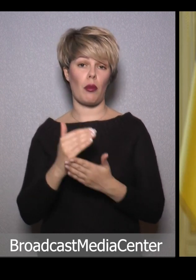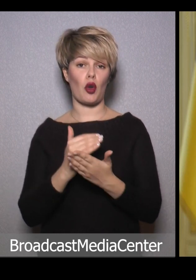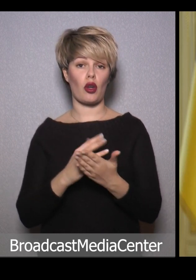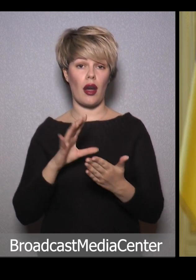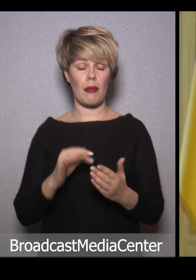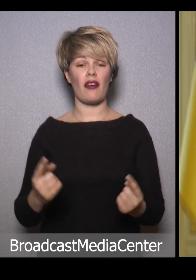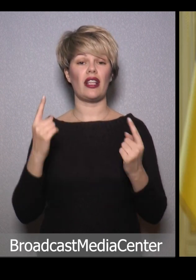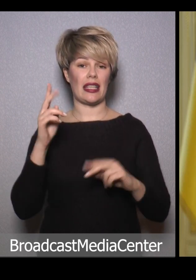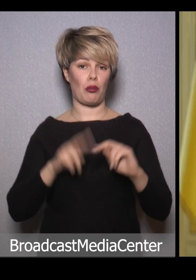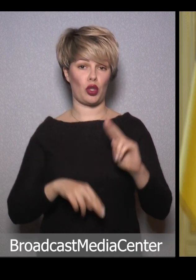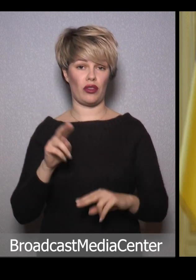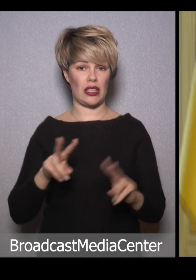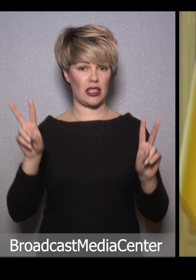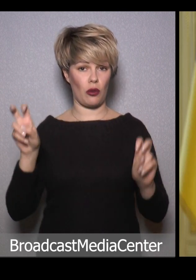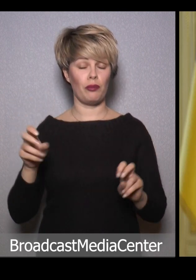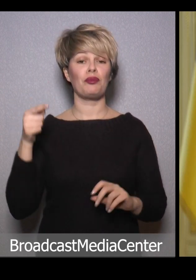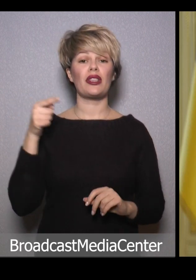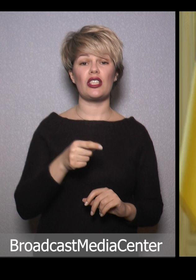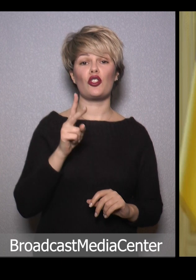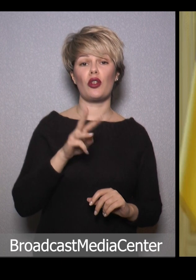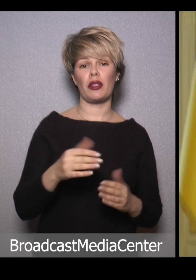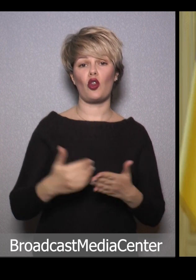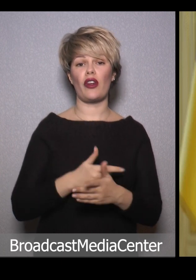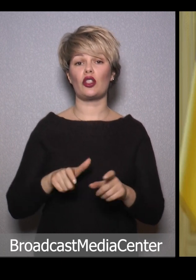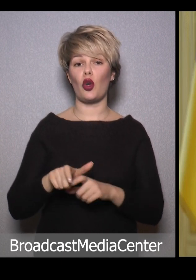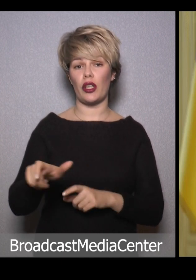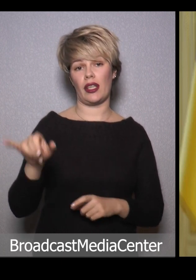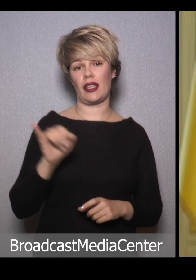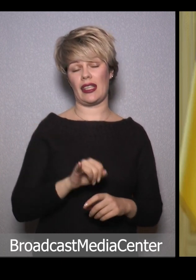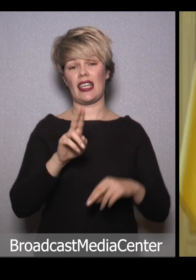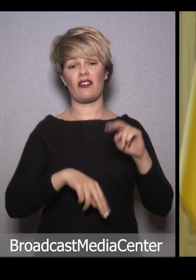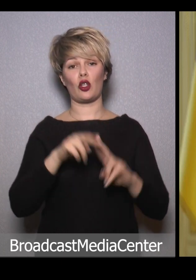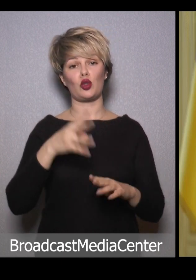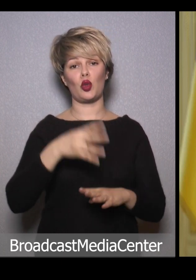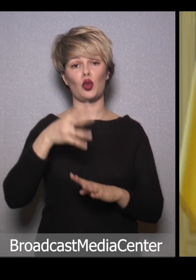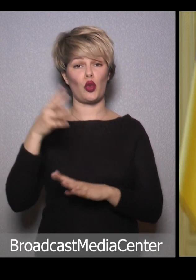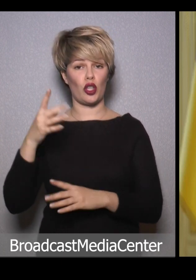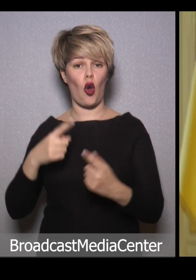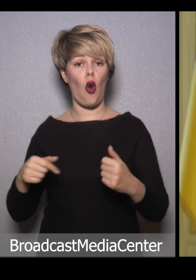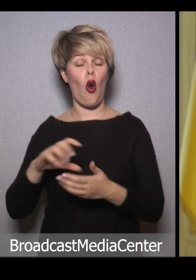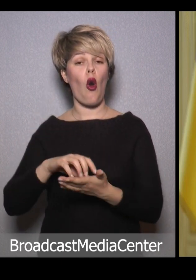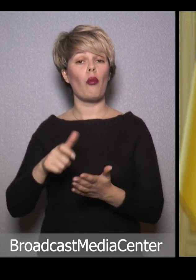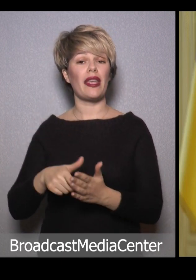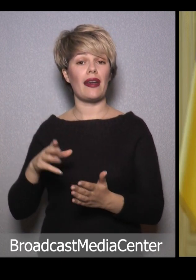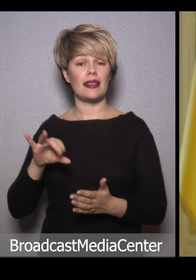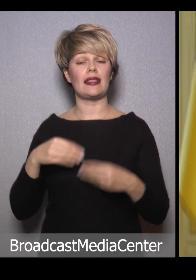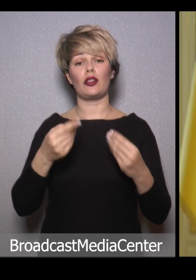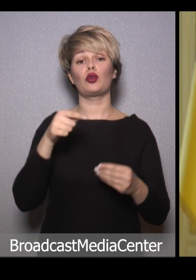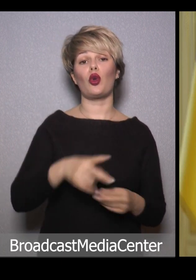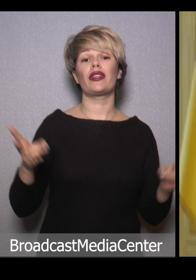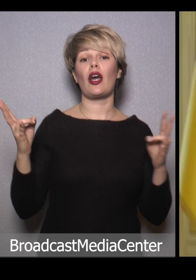програми «Велике будівництво». Тисячі кілометрів нових доріг та інфраструктурні об'єкти дадуть той